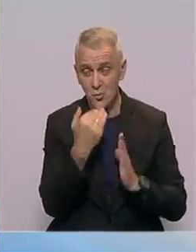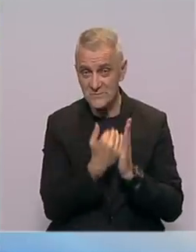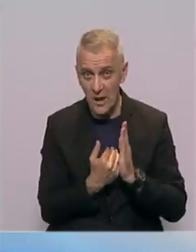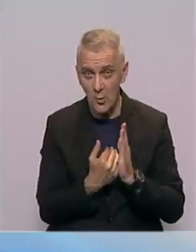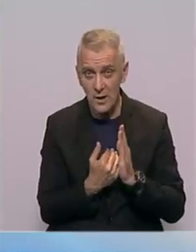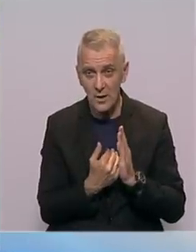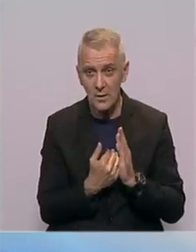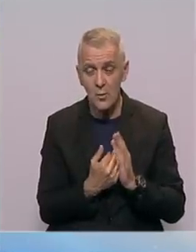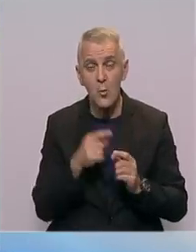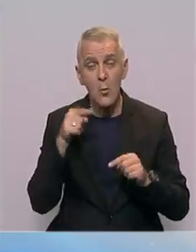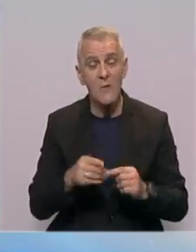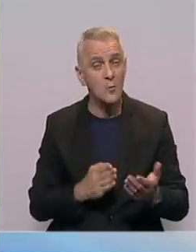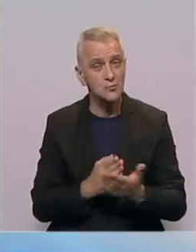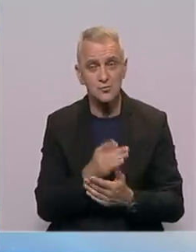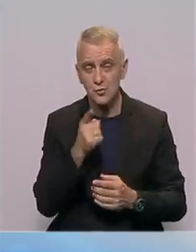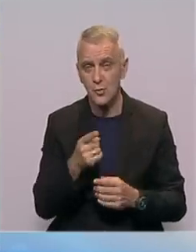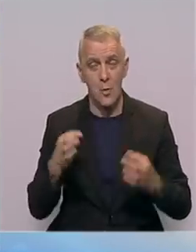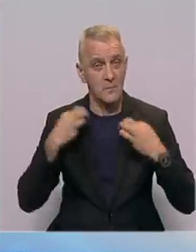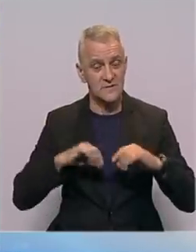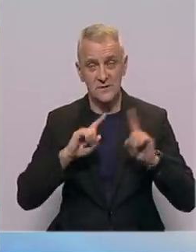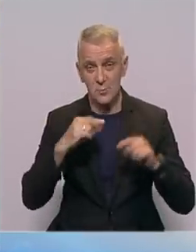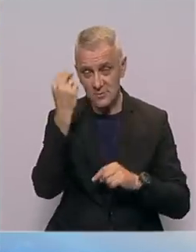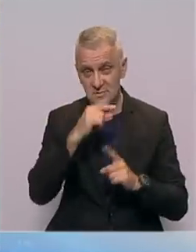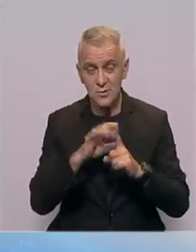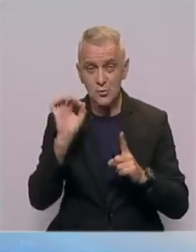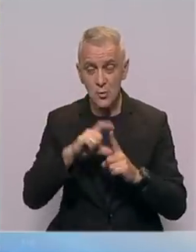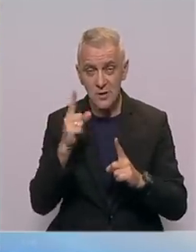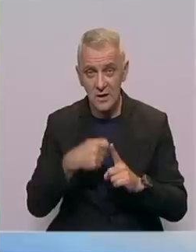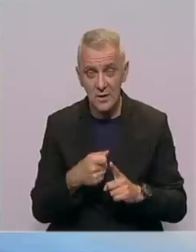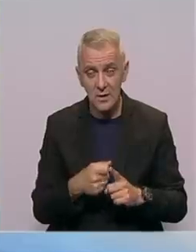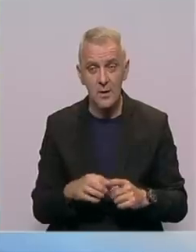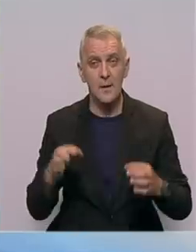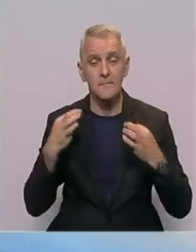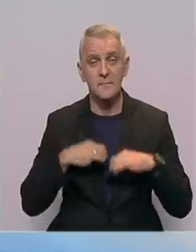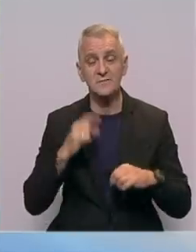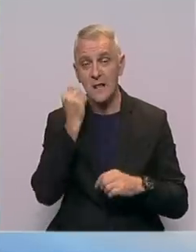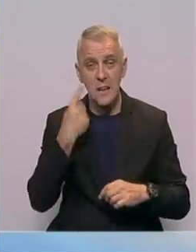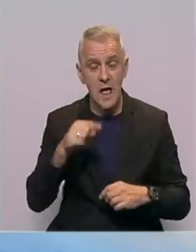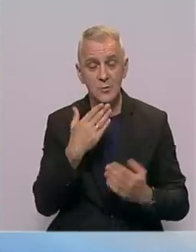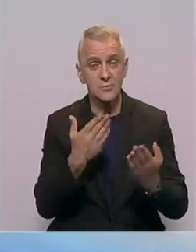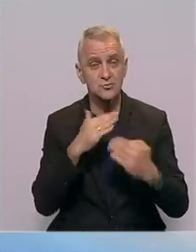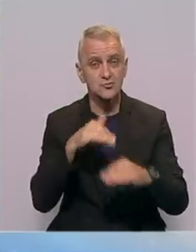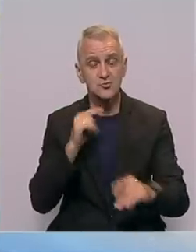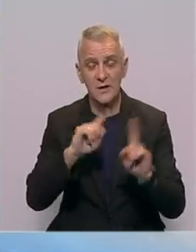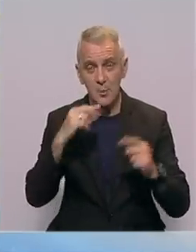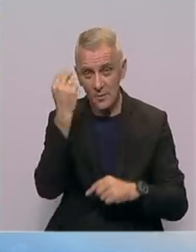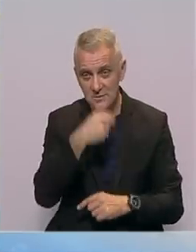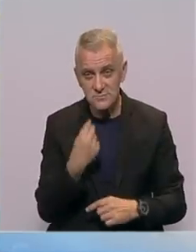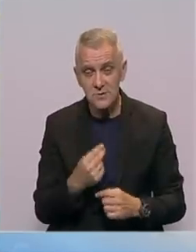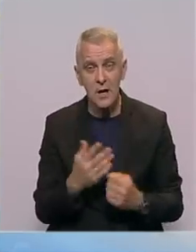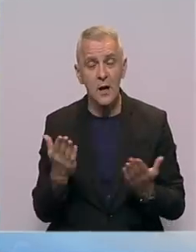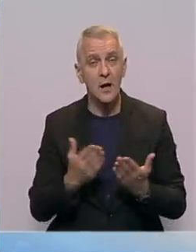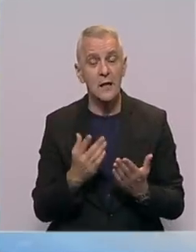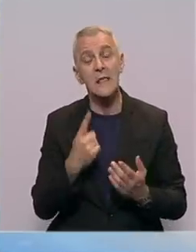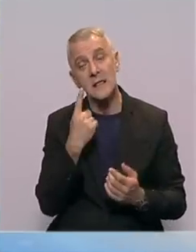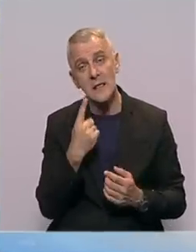a u ovom slučaju to je predsjednik Republike Srpske Dodik, predsjednik Narodne skupine Republike Srpske i eventualno